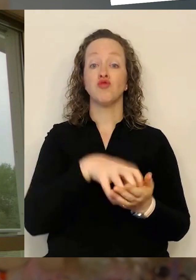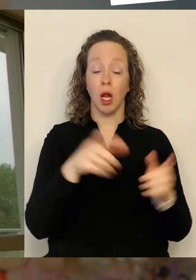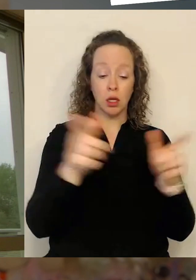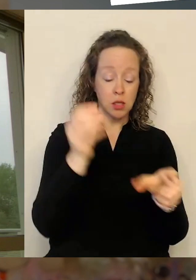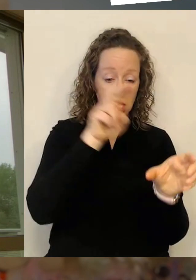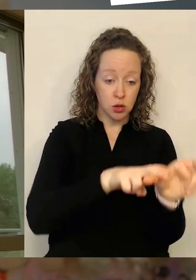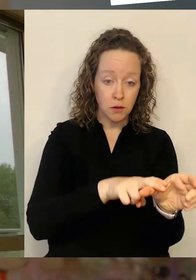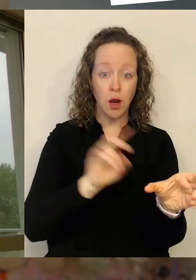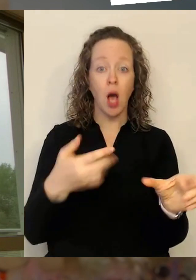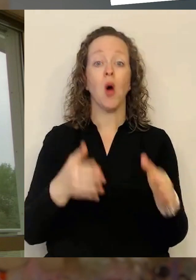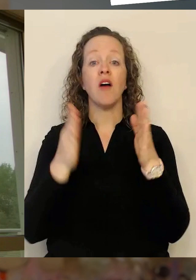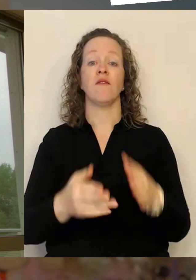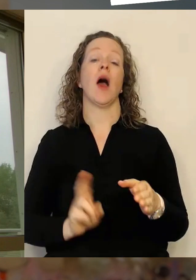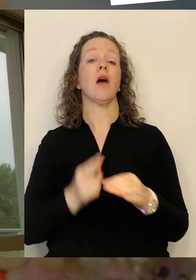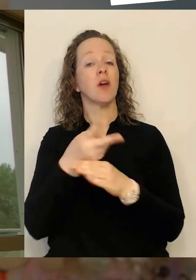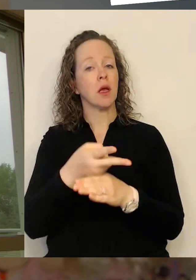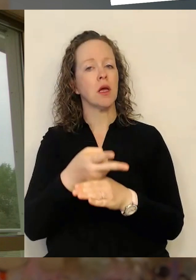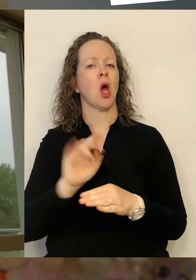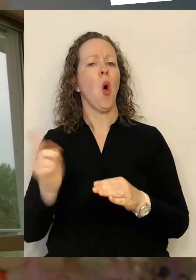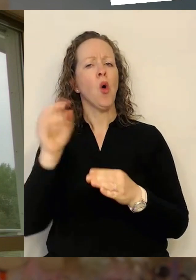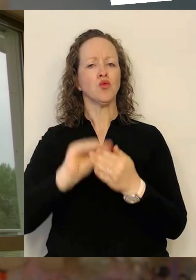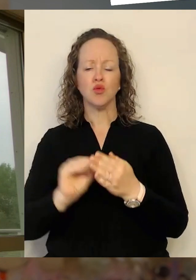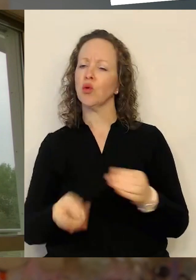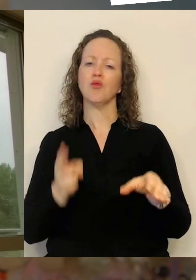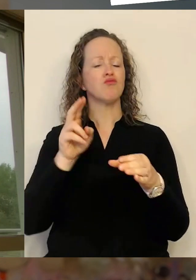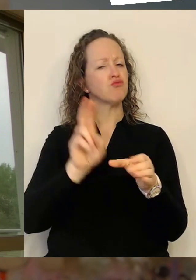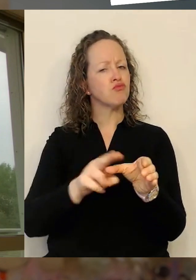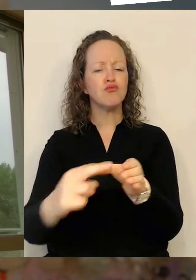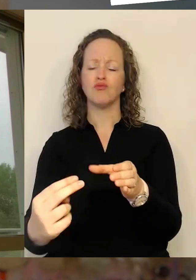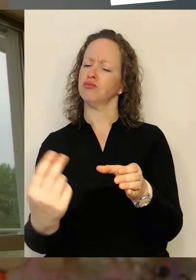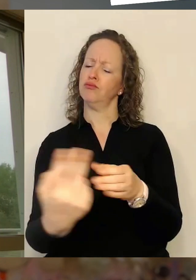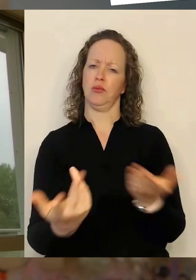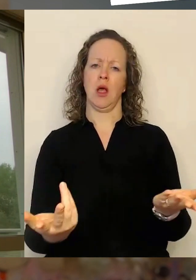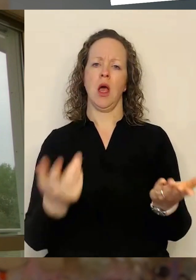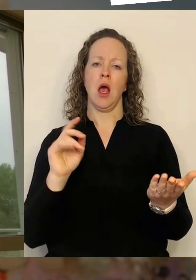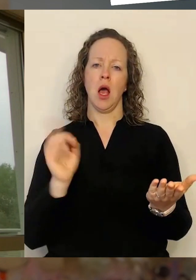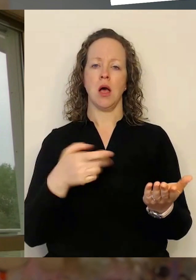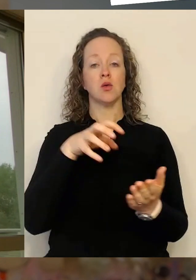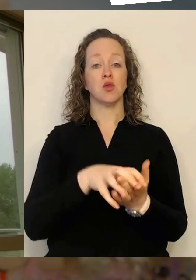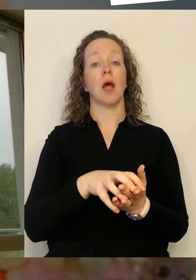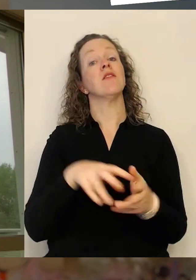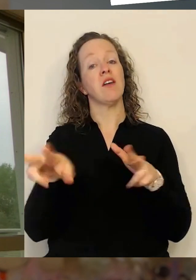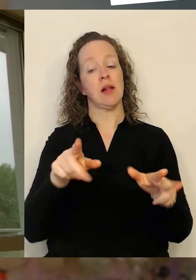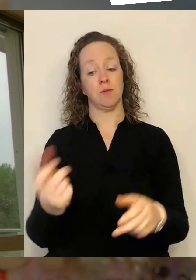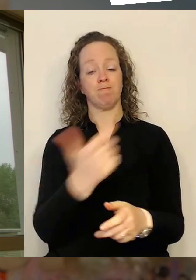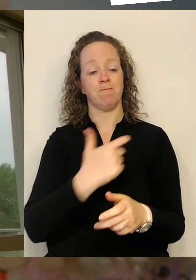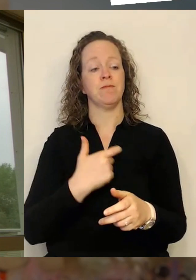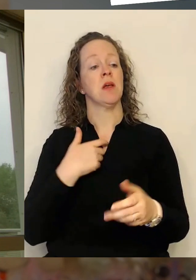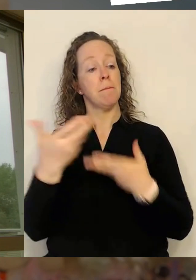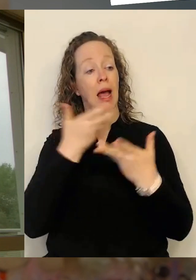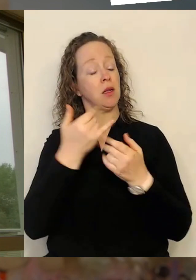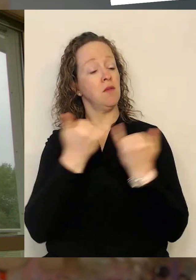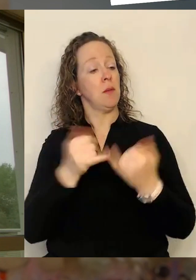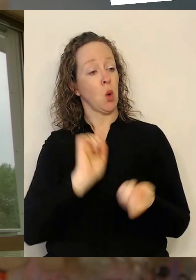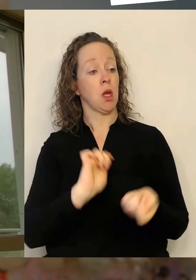Fachvertretern der Hochschulen beispielsweise und anderen mehr, die die Stadtverwaltung auch im Umsetzungsprozess beraten. Dann, wie gesagt, der